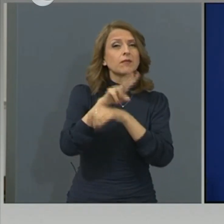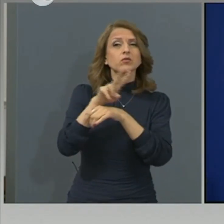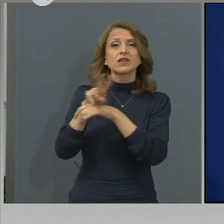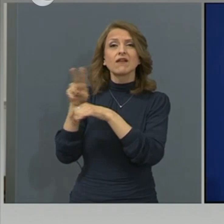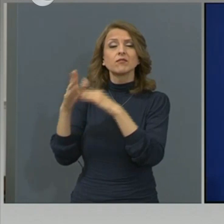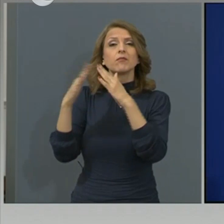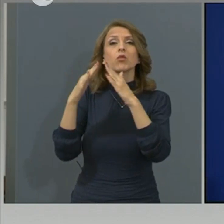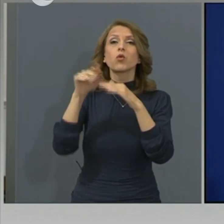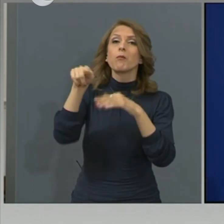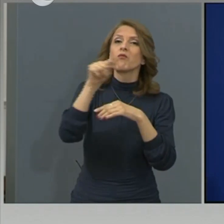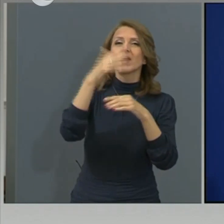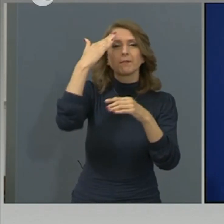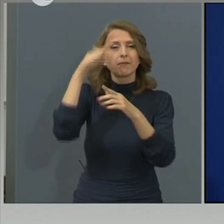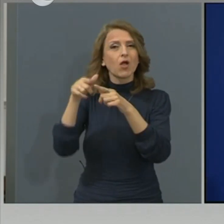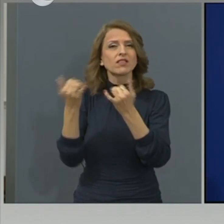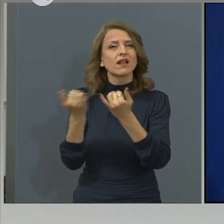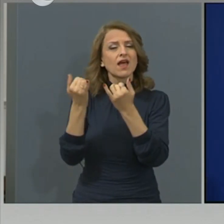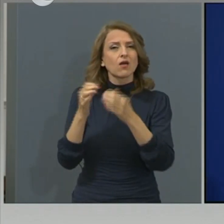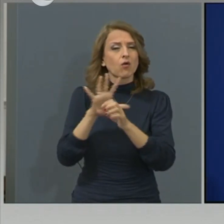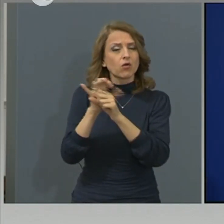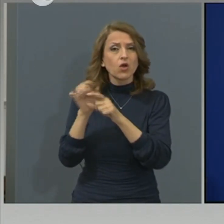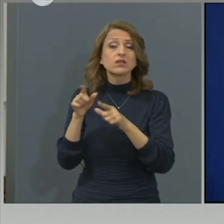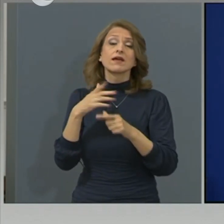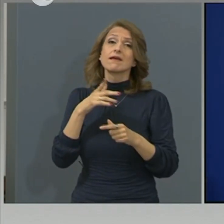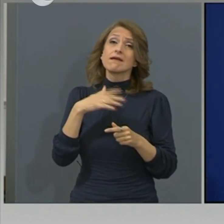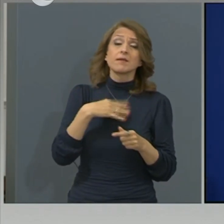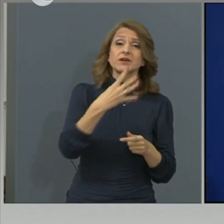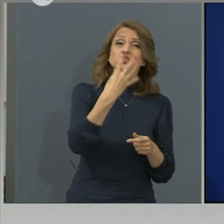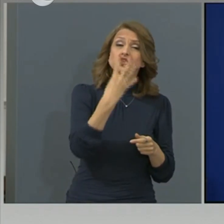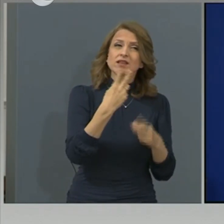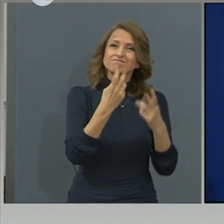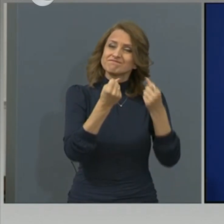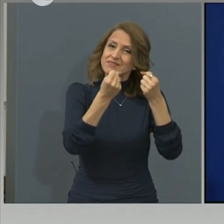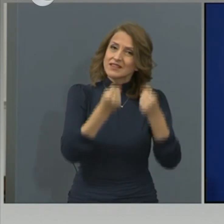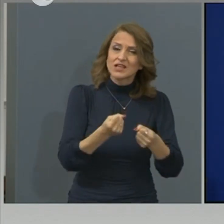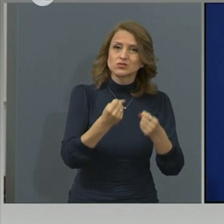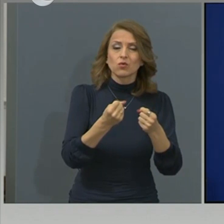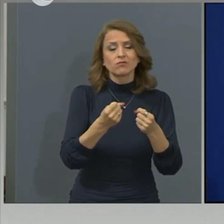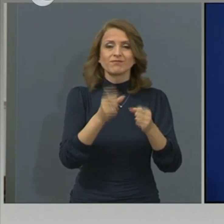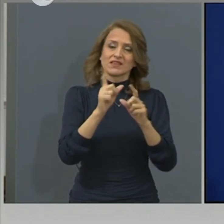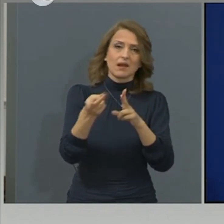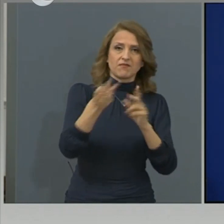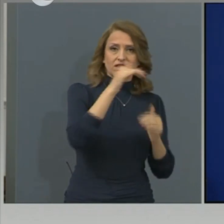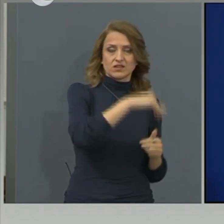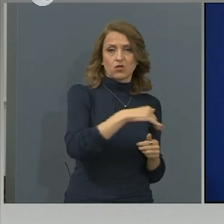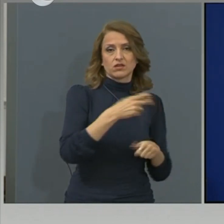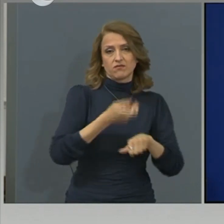домовете имаме 4 човека, които сме хоспитализирани с отъжнено клинично протичане и налагащо болнично лечение.